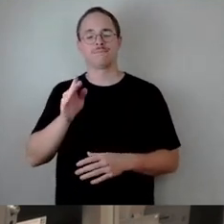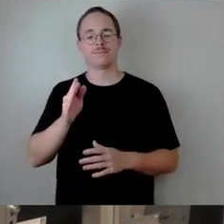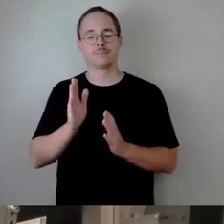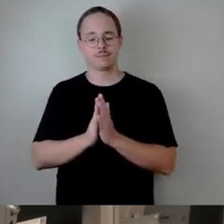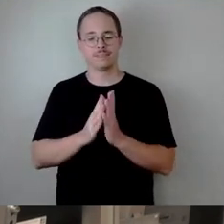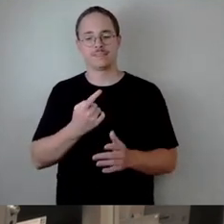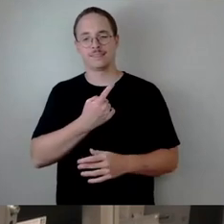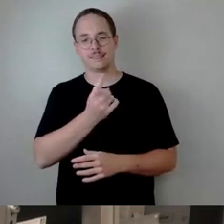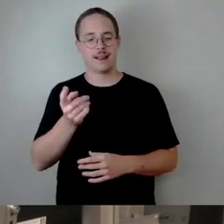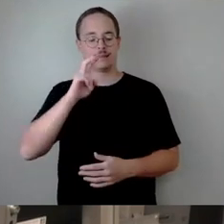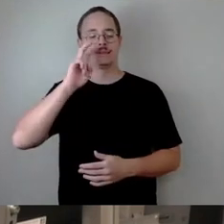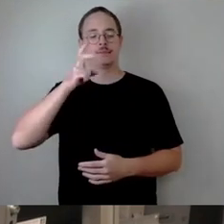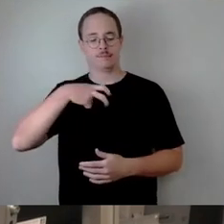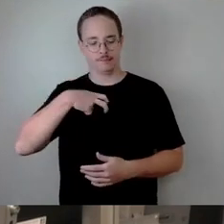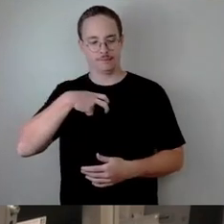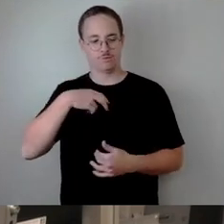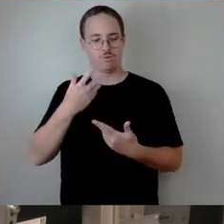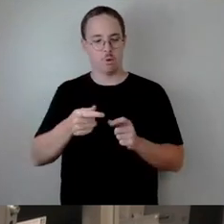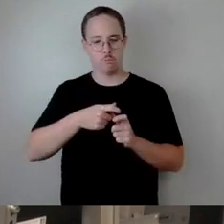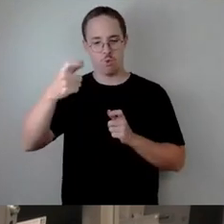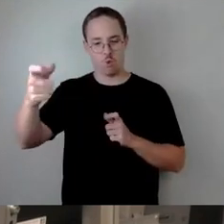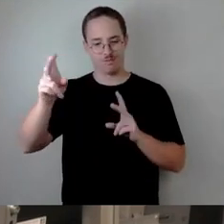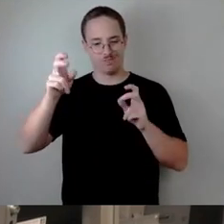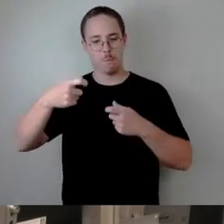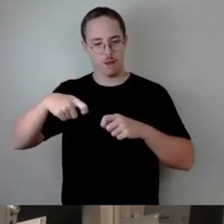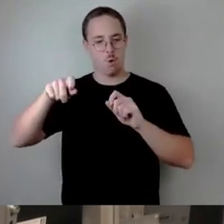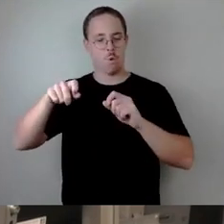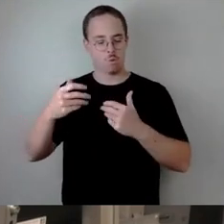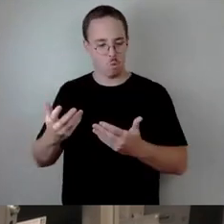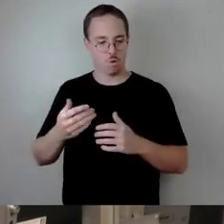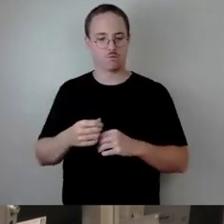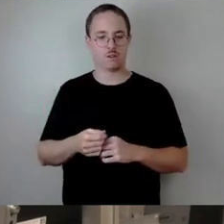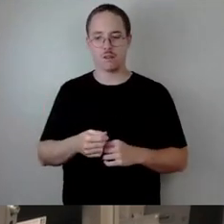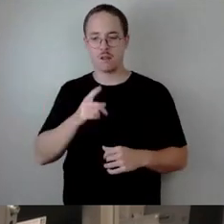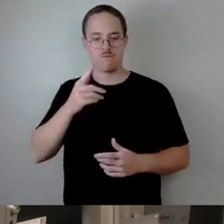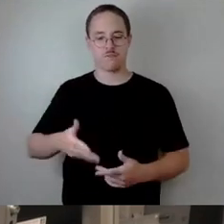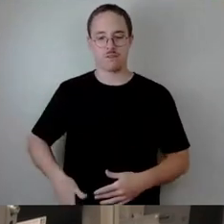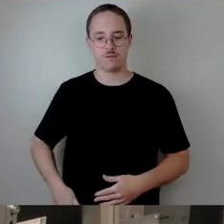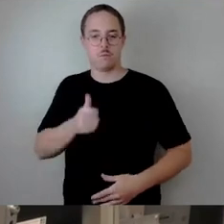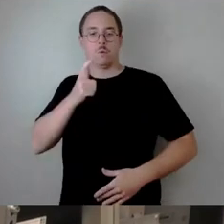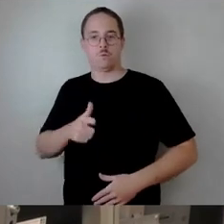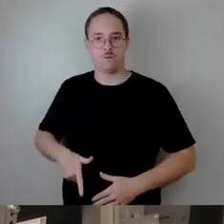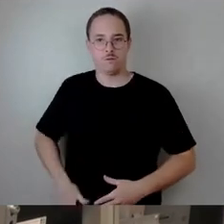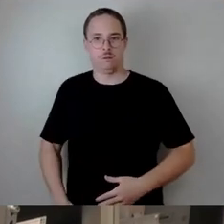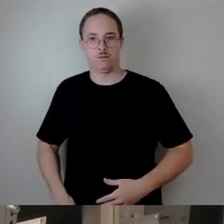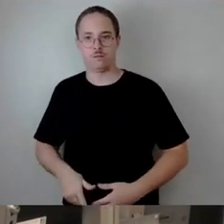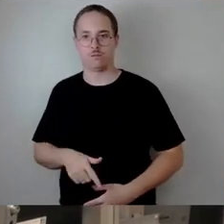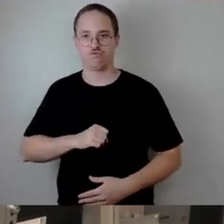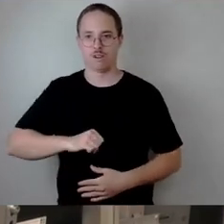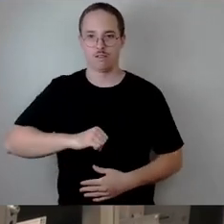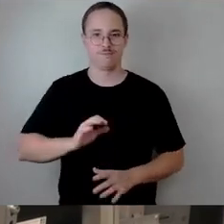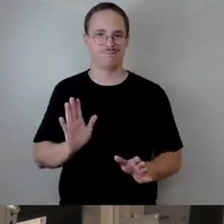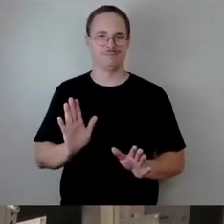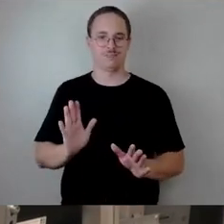Fragen dann in Ruhe besprechen kann und jetzt hier keine Schnellschüsse stattfinden, die am Ende einfach nur für viel Unruhe auch in der Stadtgesellschaft